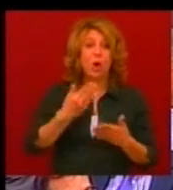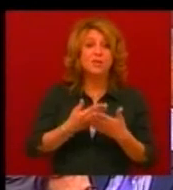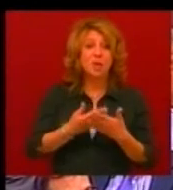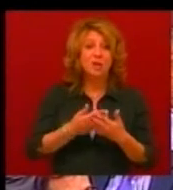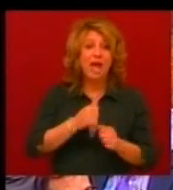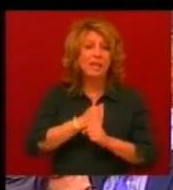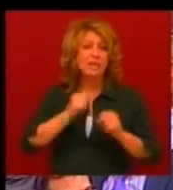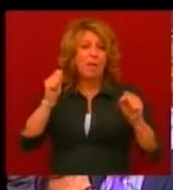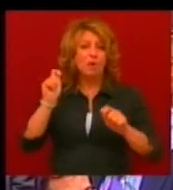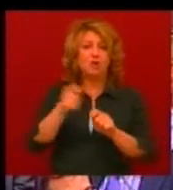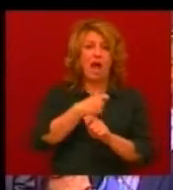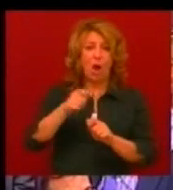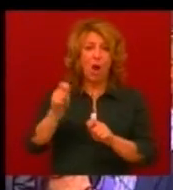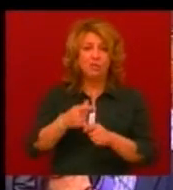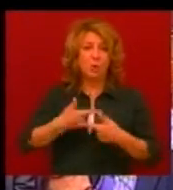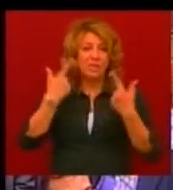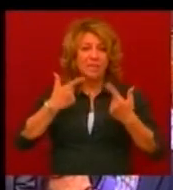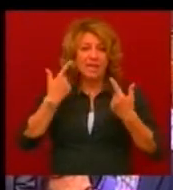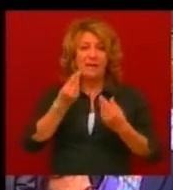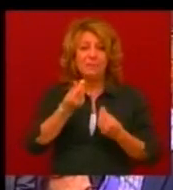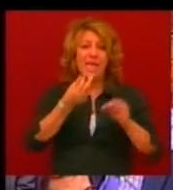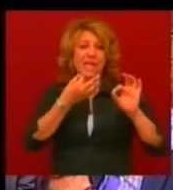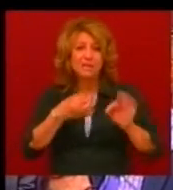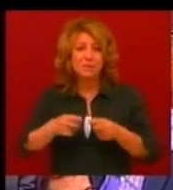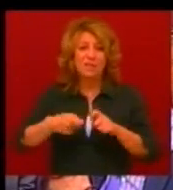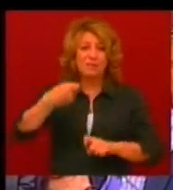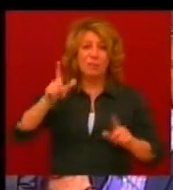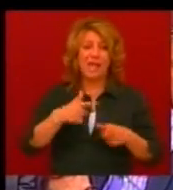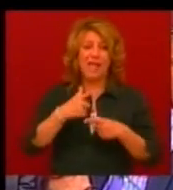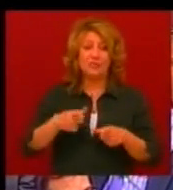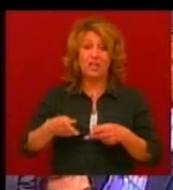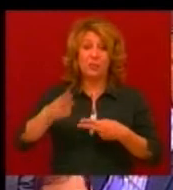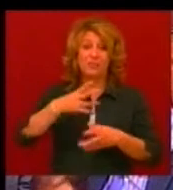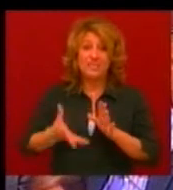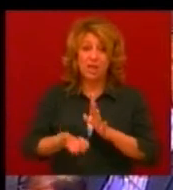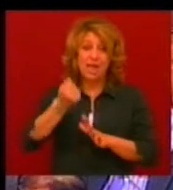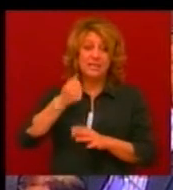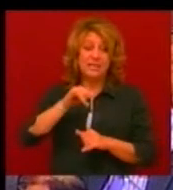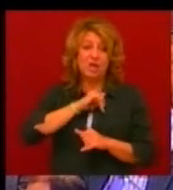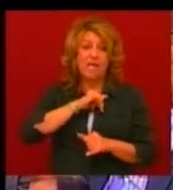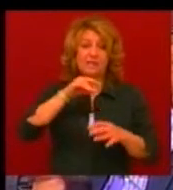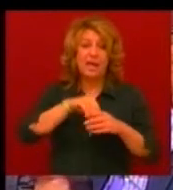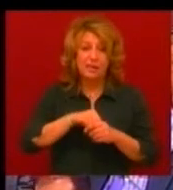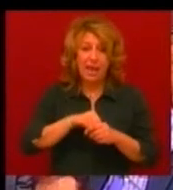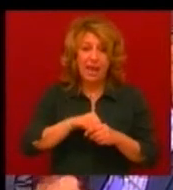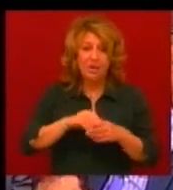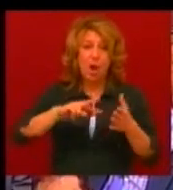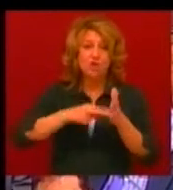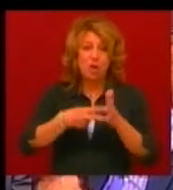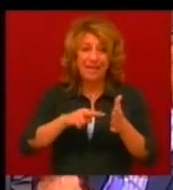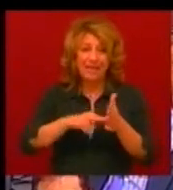szabadságharcot hirdetett, pénzügyi függetlenségünk visszaszerzése érdekében. A stratégia